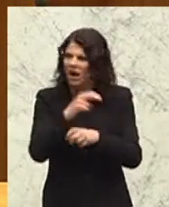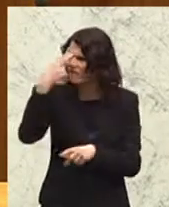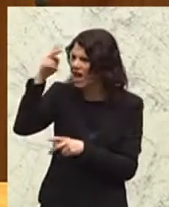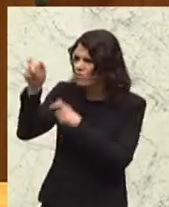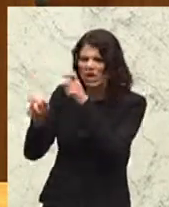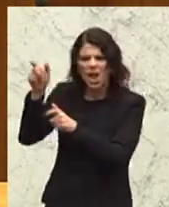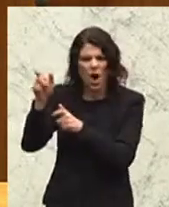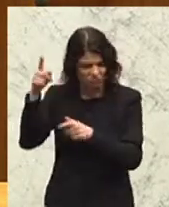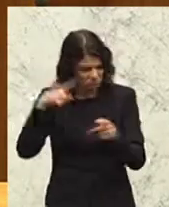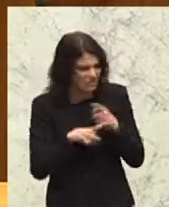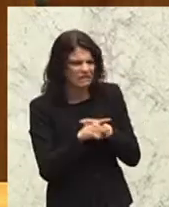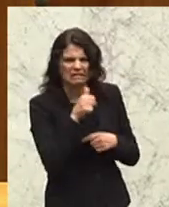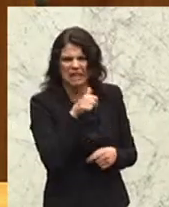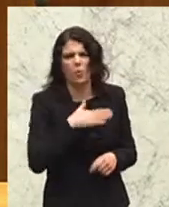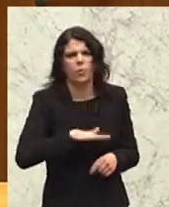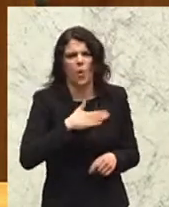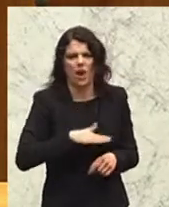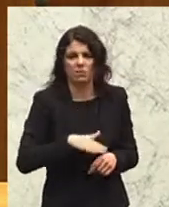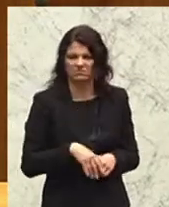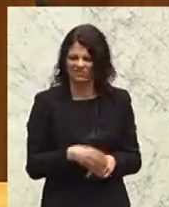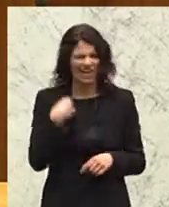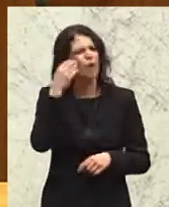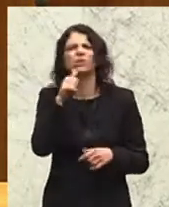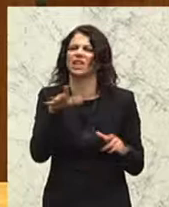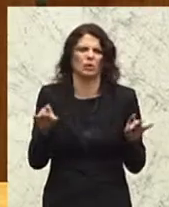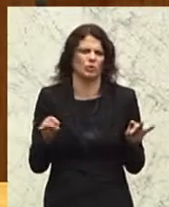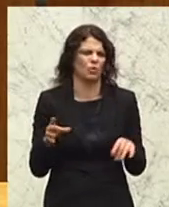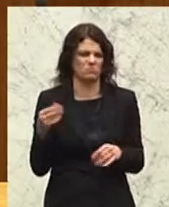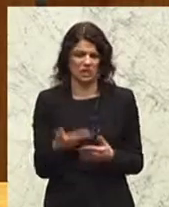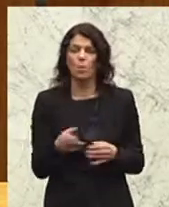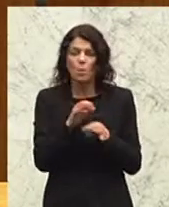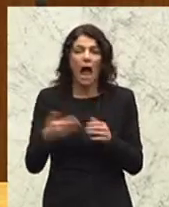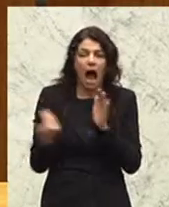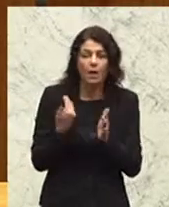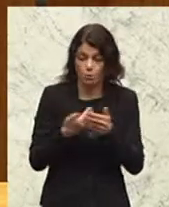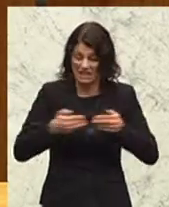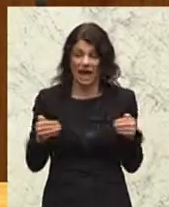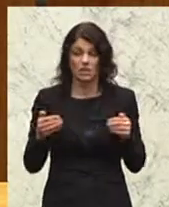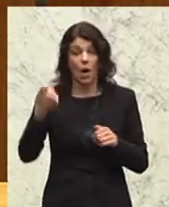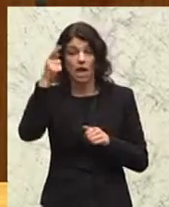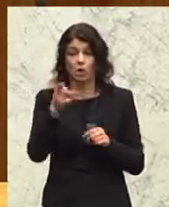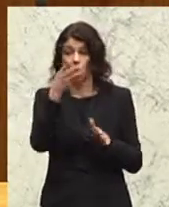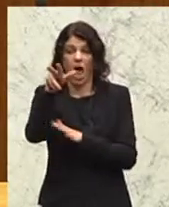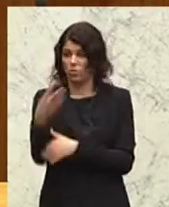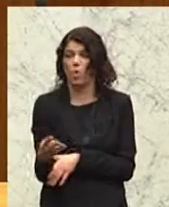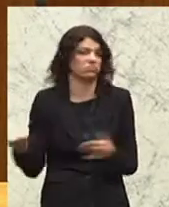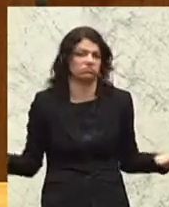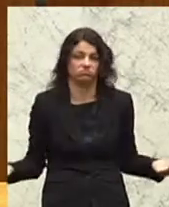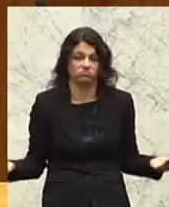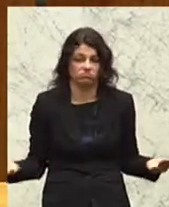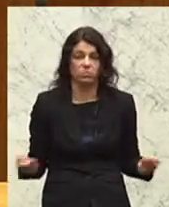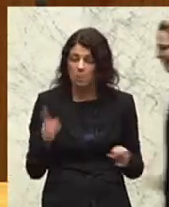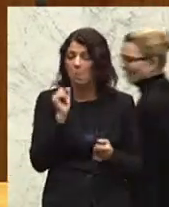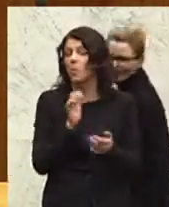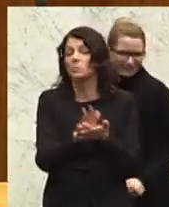einfach nicht wohlfühlen. Ich glaube nicht, dass das damit etwas zu tun hat, sondern nur einfach mit dieser Einkommensgrenze von 1998, die kann ruhig so bleiben.